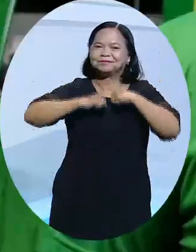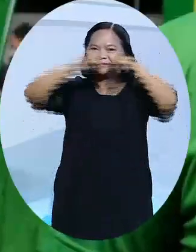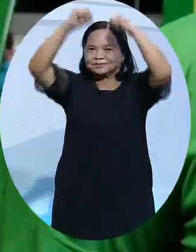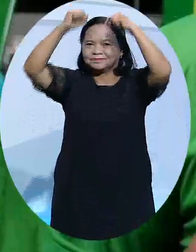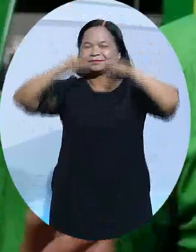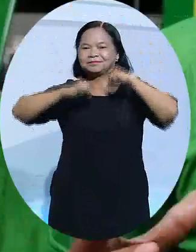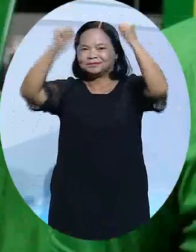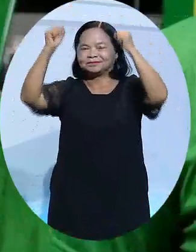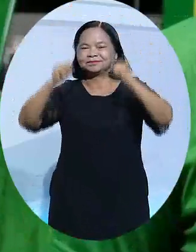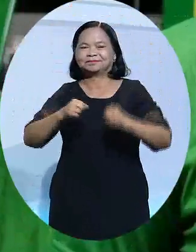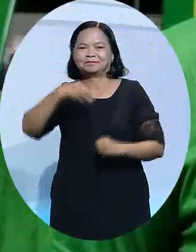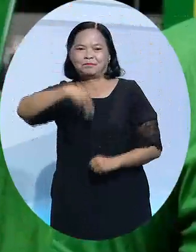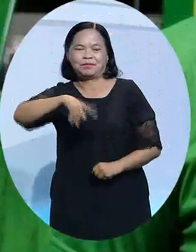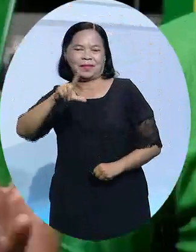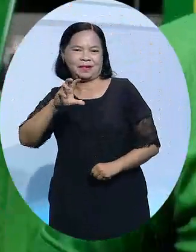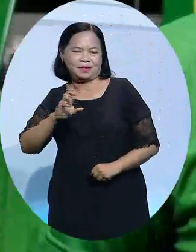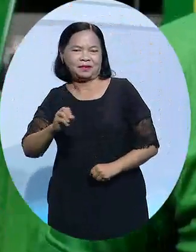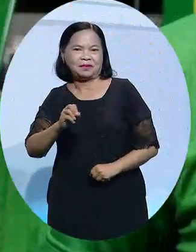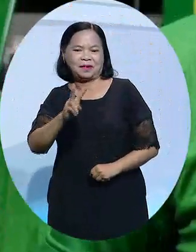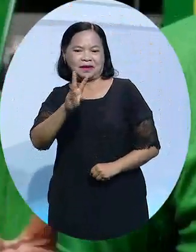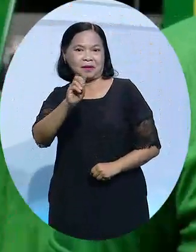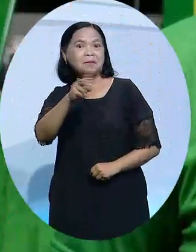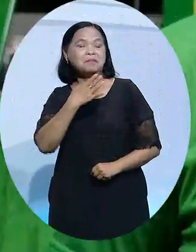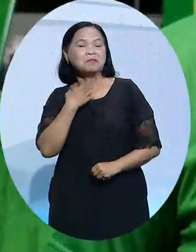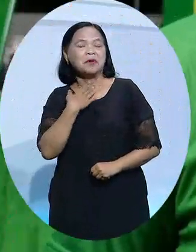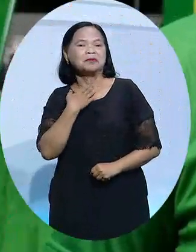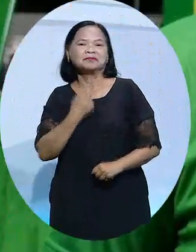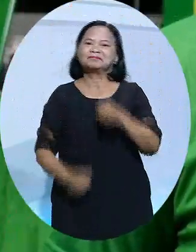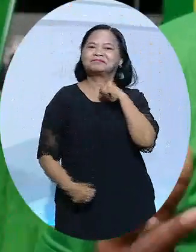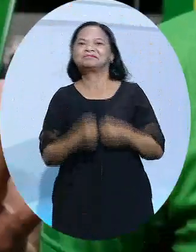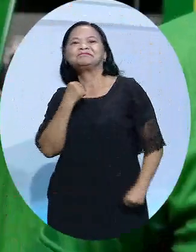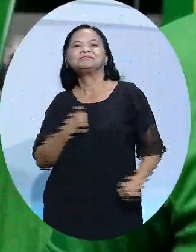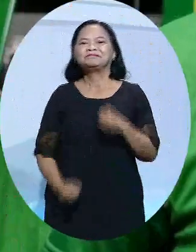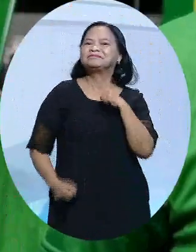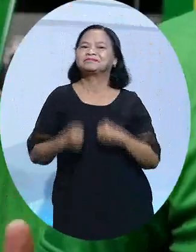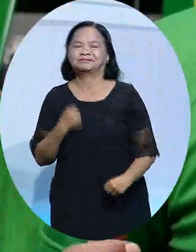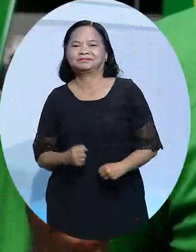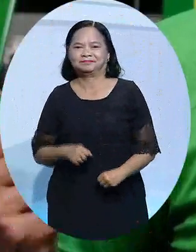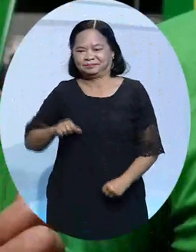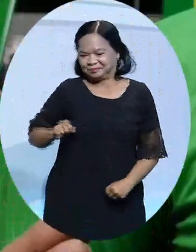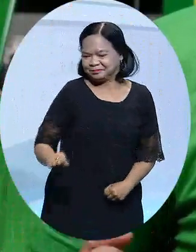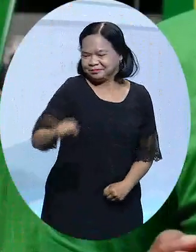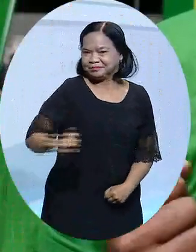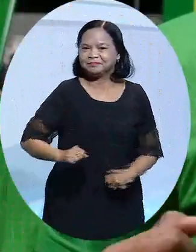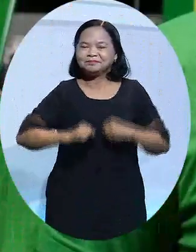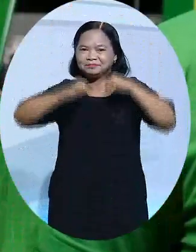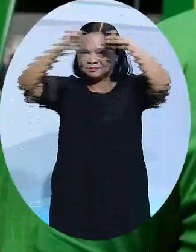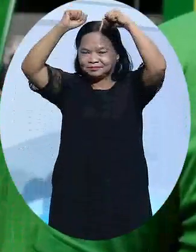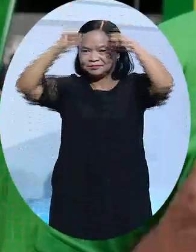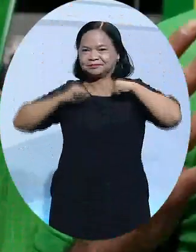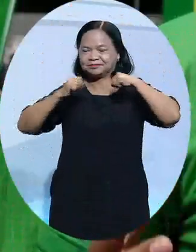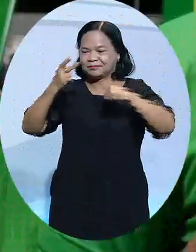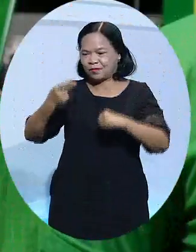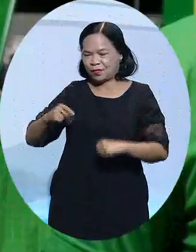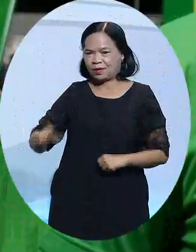hàng trong năm 2022, với mong muốn khuyến khích niềm yêu thích vận động. Bởi thông qua việc luyện tập thể dục thể thao, chúng ta có thể rèn